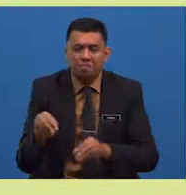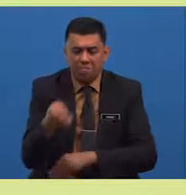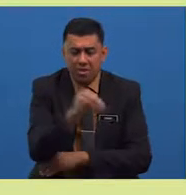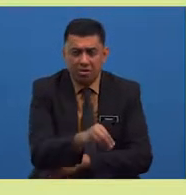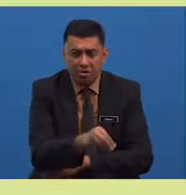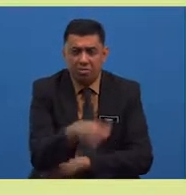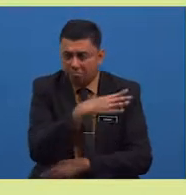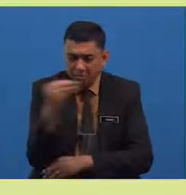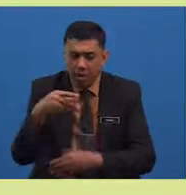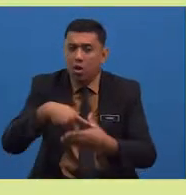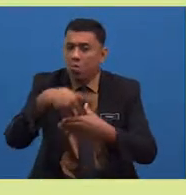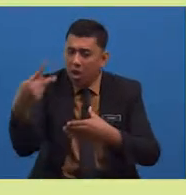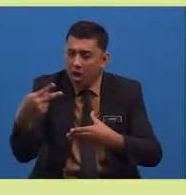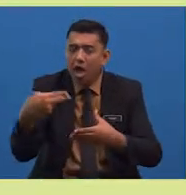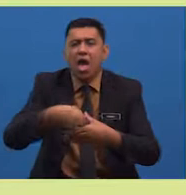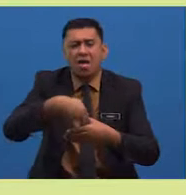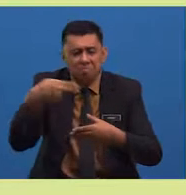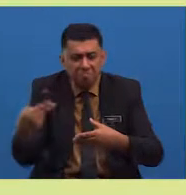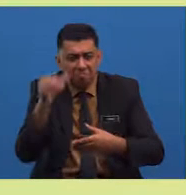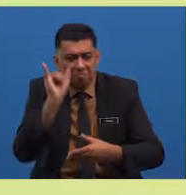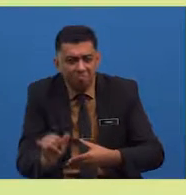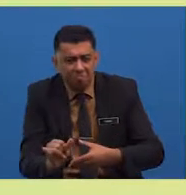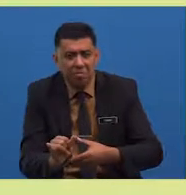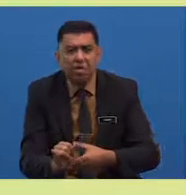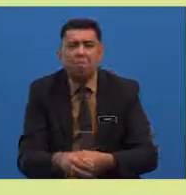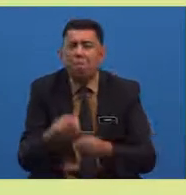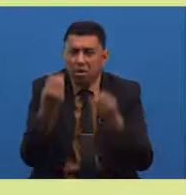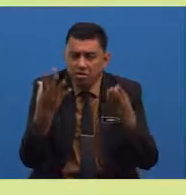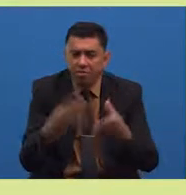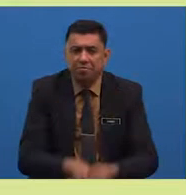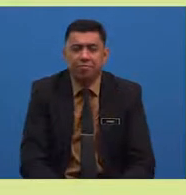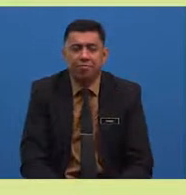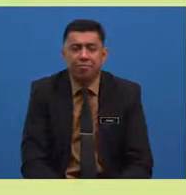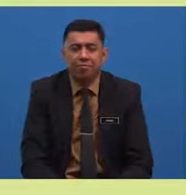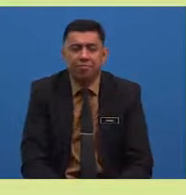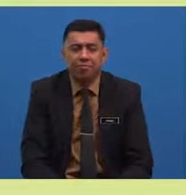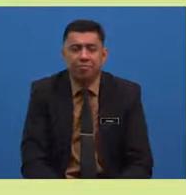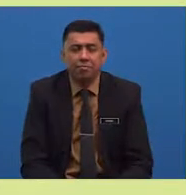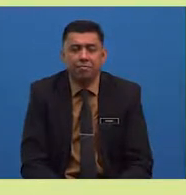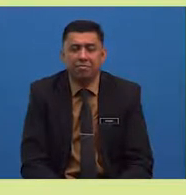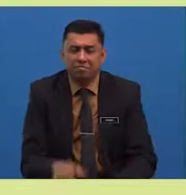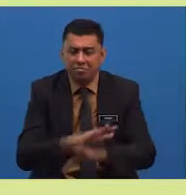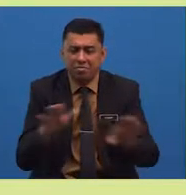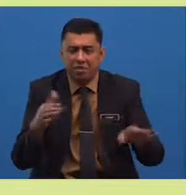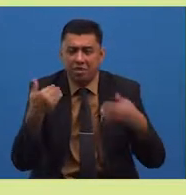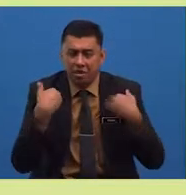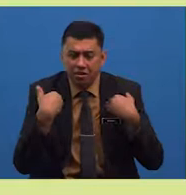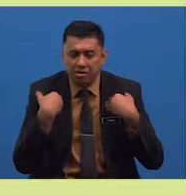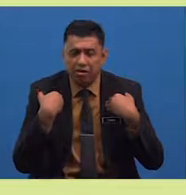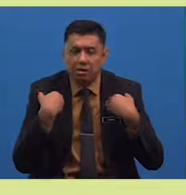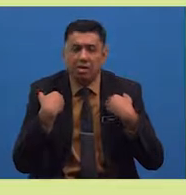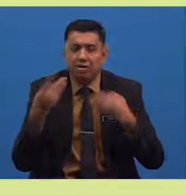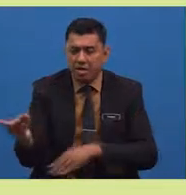yang menyenangkan. sebaliknya, padi di kayangan tidak ada daya hidup.